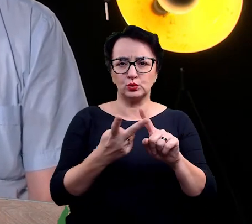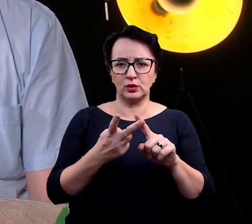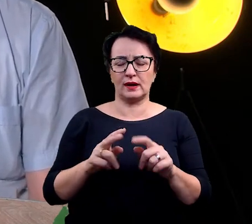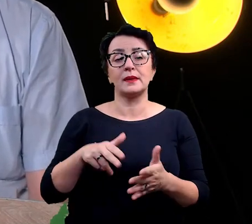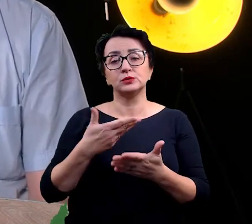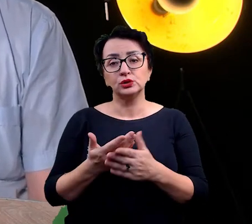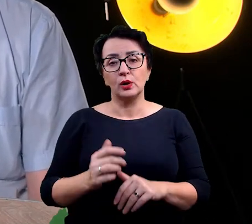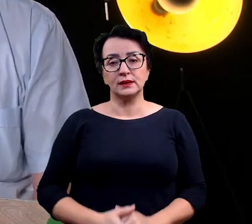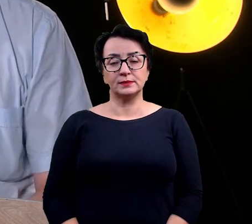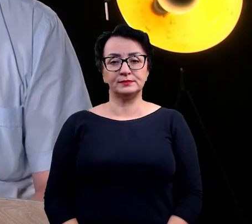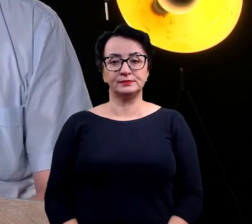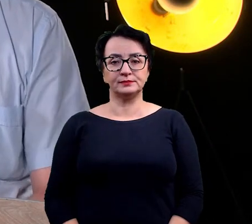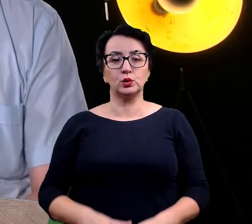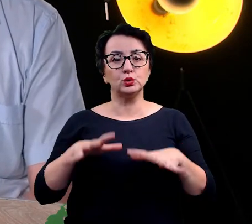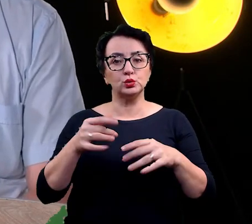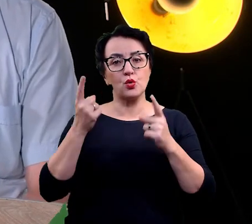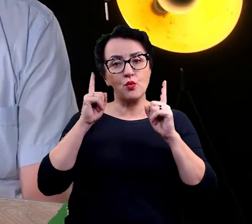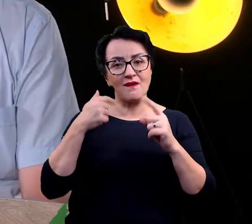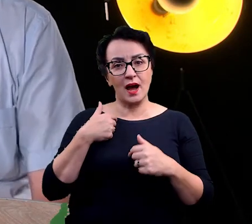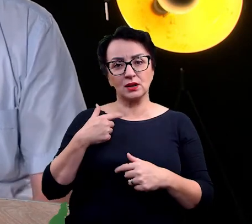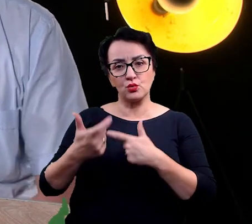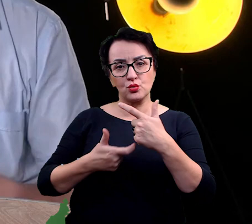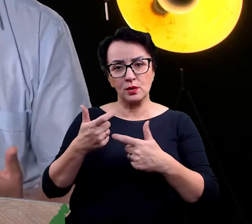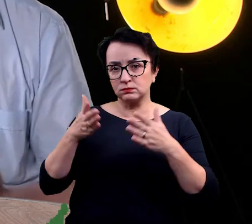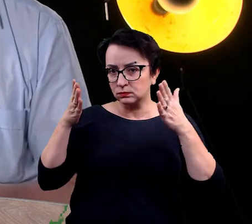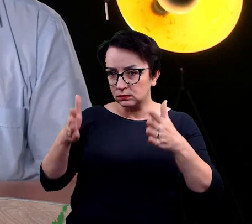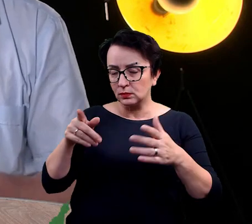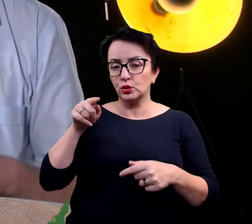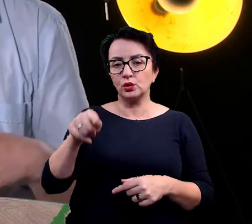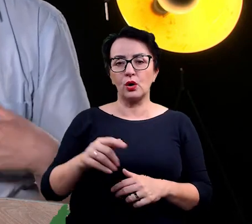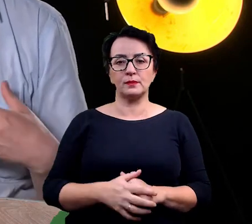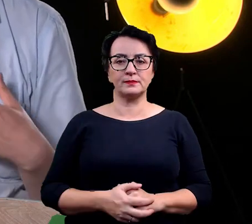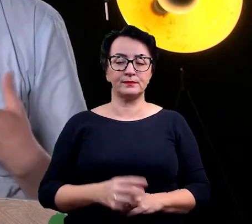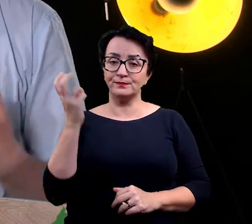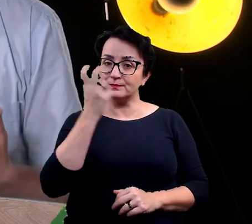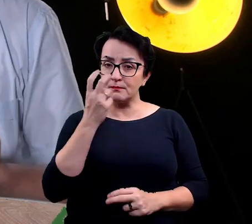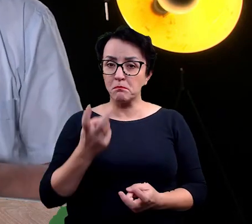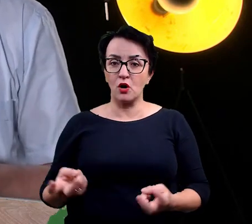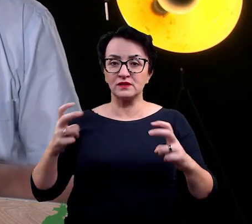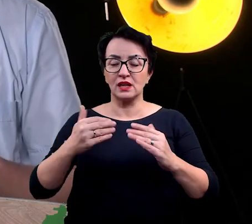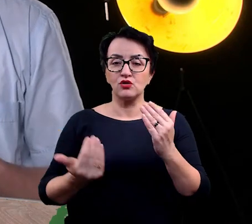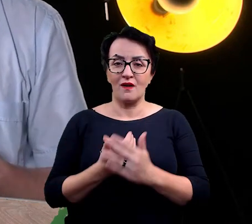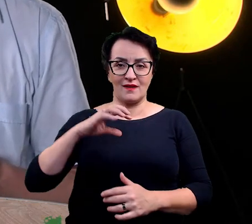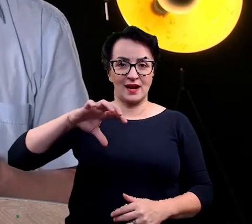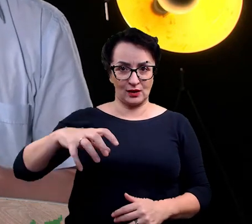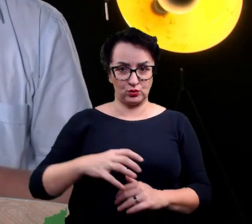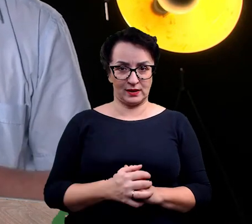dużo uwagi też poświęcam, interesuję się powstawaniem nowych gatunków.